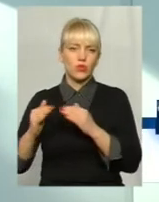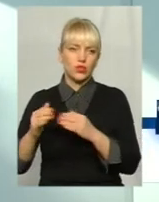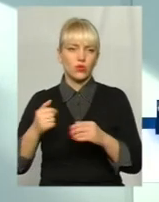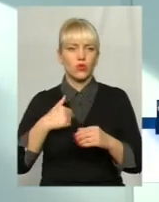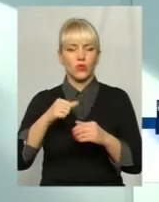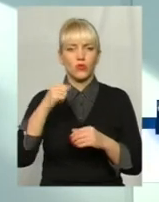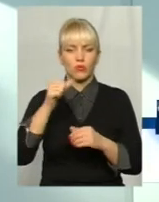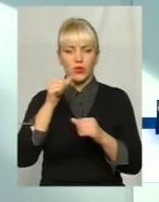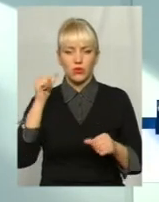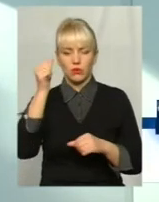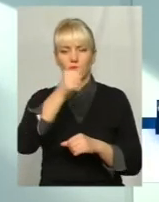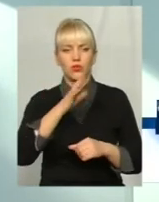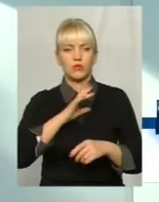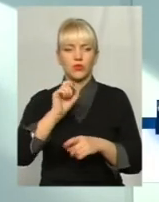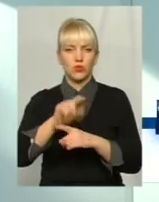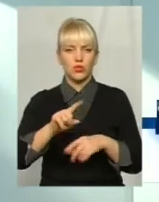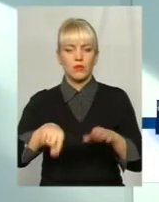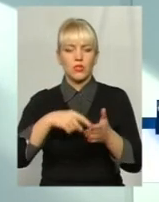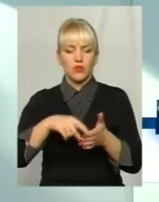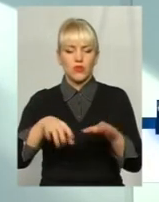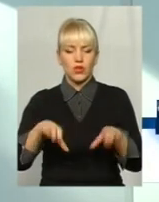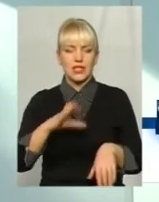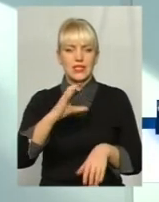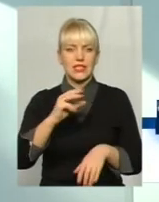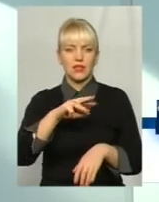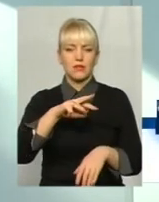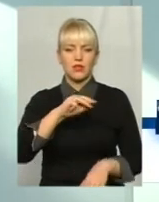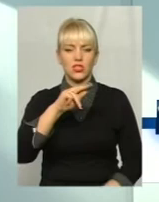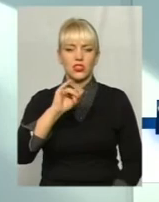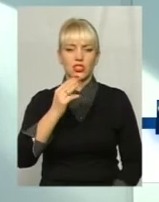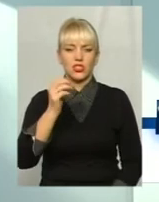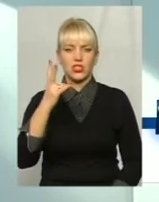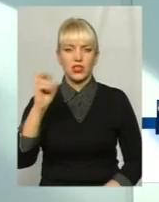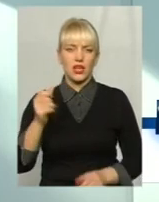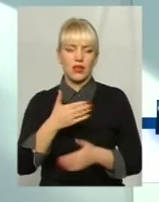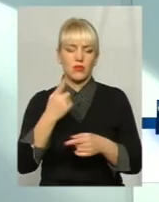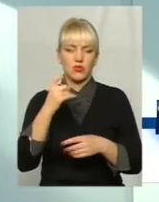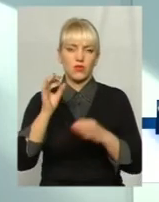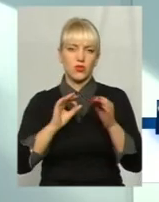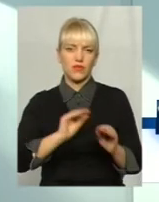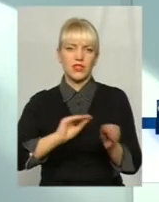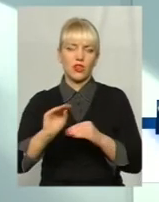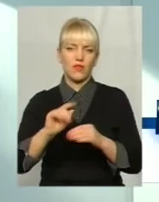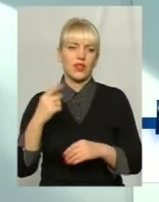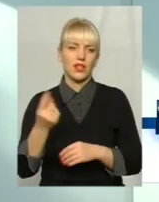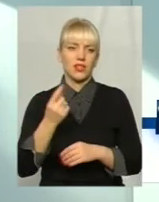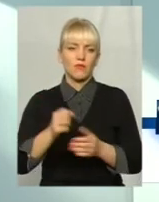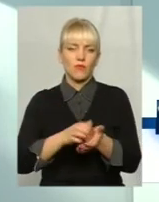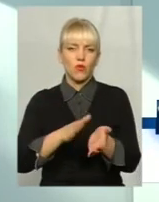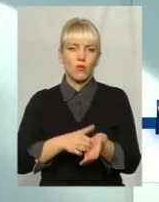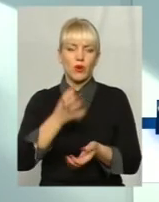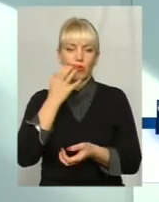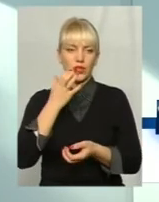минулому році було доручення міського голови Олександра Сергійовича Семчишина, і бістовісотково на всі будинки встановили лічильники обліку тепла.